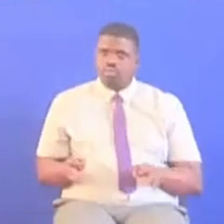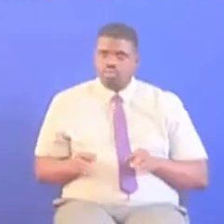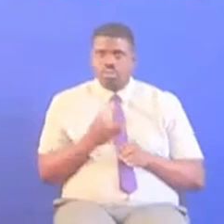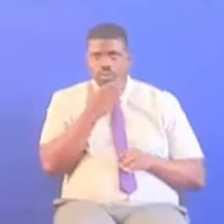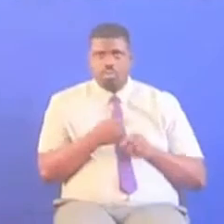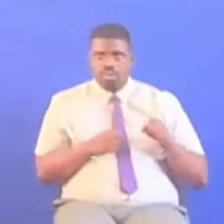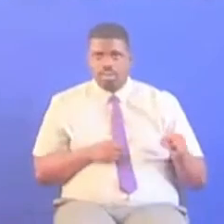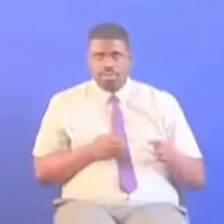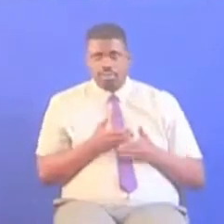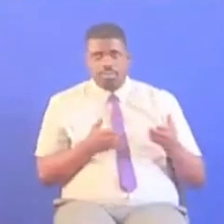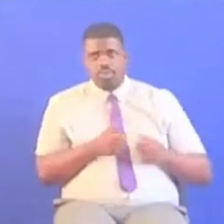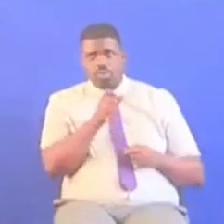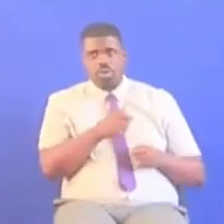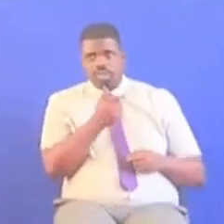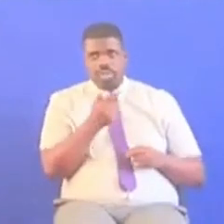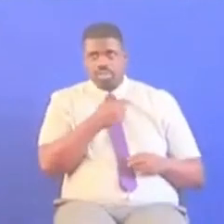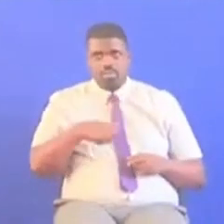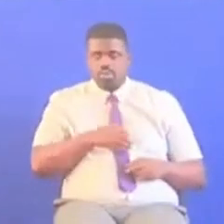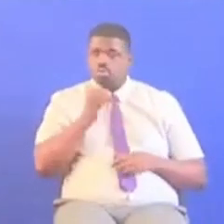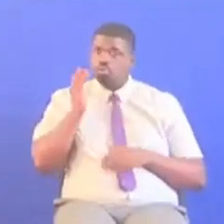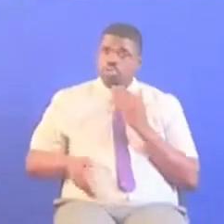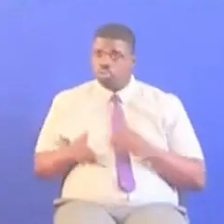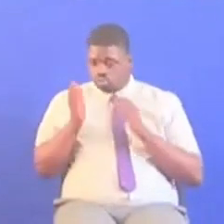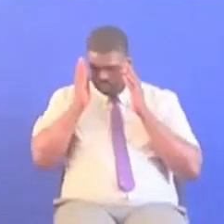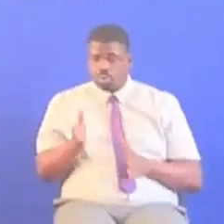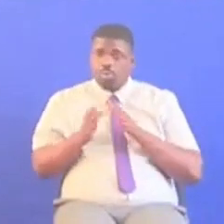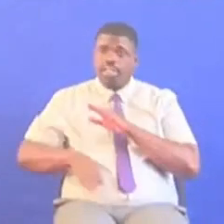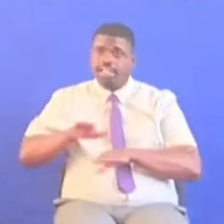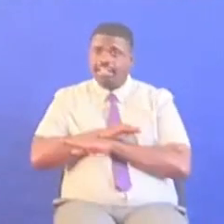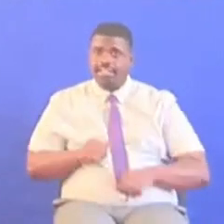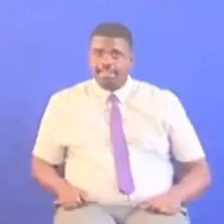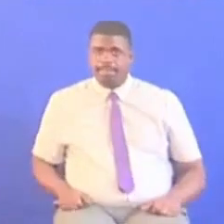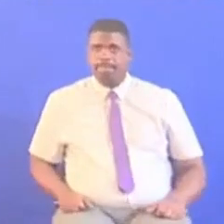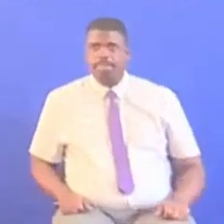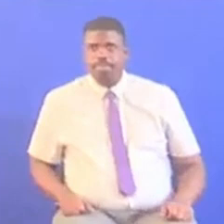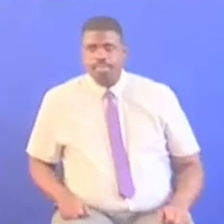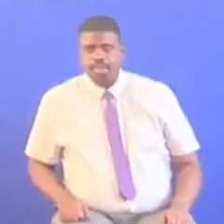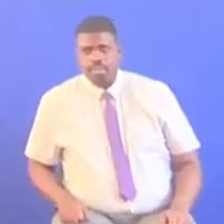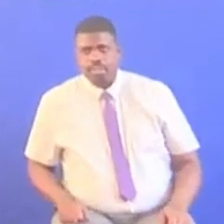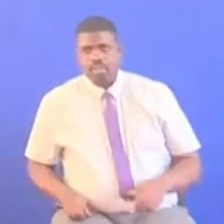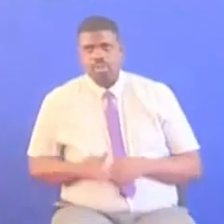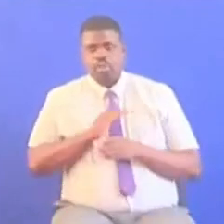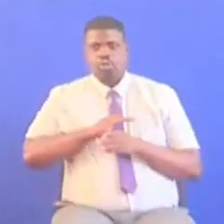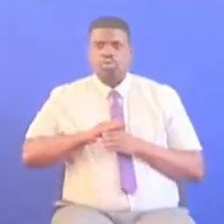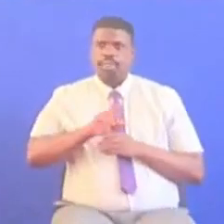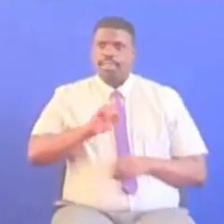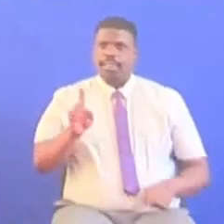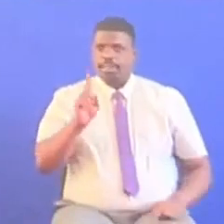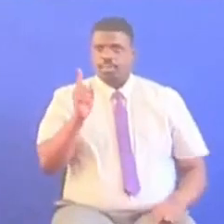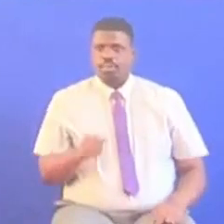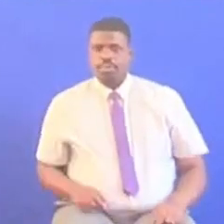mabwana Kwa sabu naoni wa Tanzania wenzetu Na mwisho mwishima mwenye kiti Naomba utumia deka moja kuitimisha mwishima wa wajima